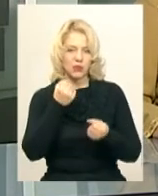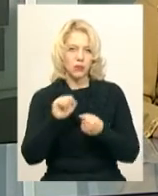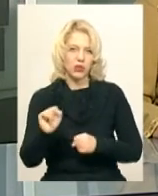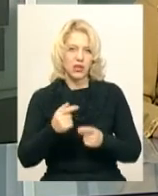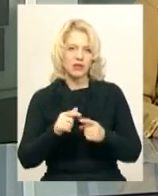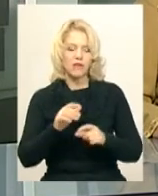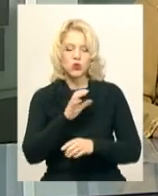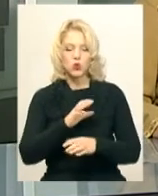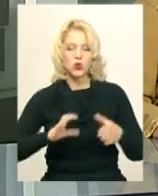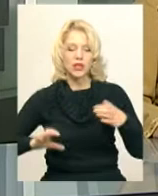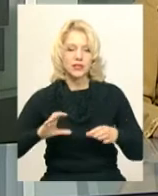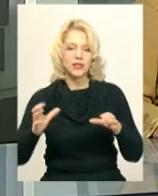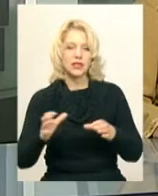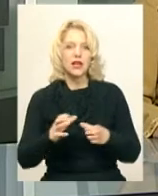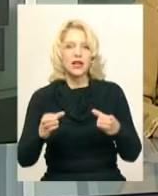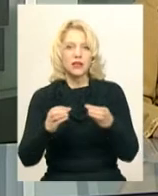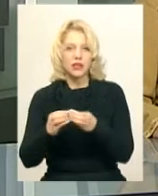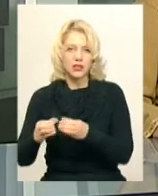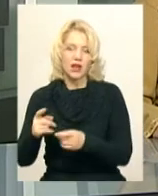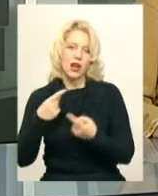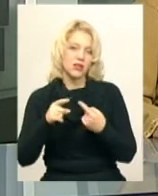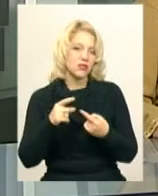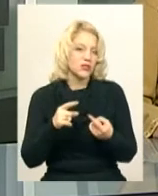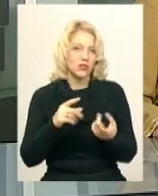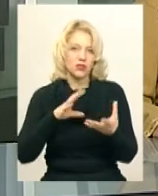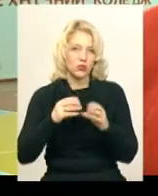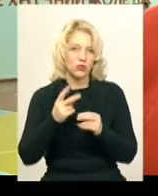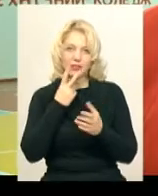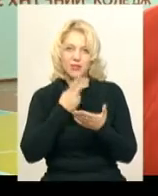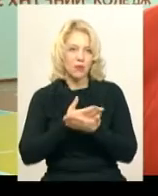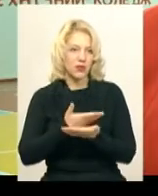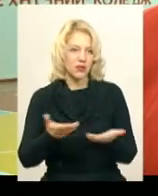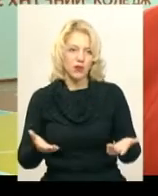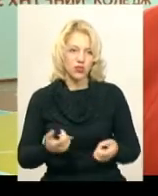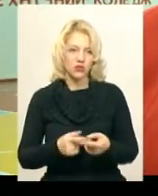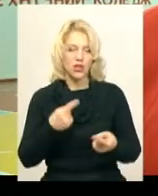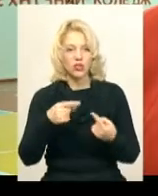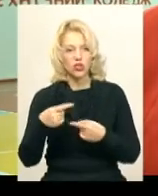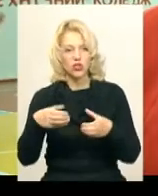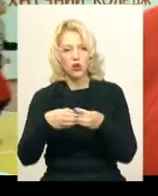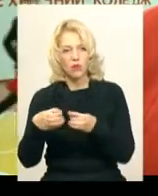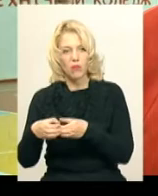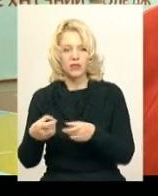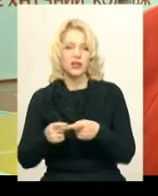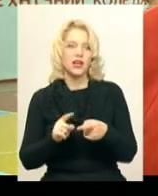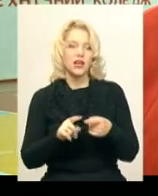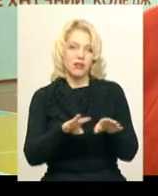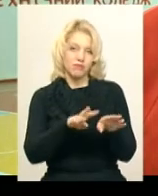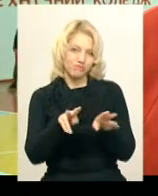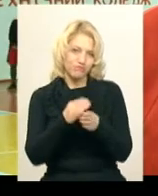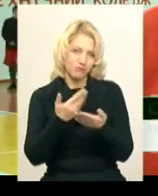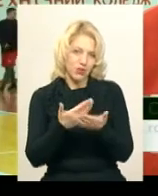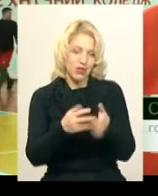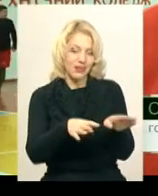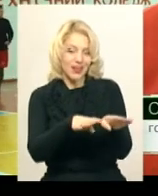баскетбольній лізі. Решта ж результатів не передбачувані Інші команди приблизно рівні, тому боротьба за